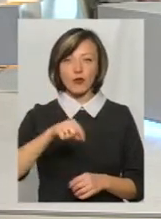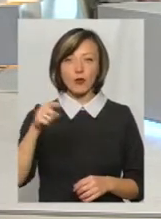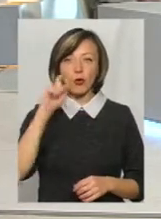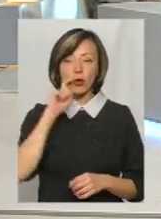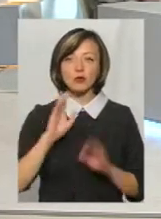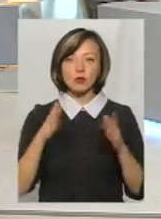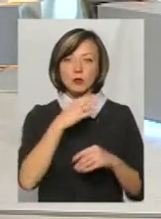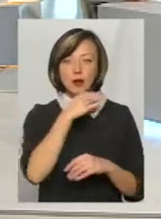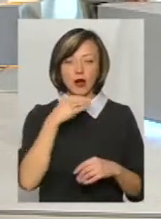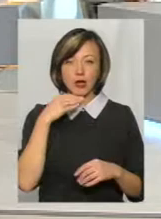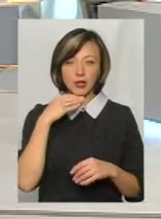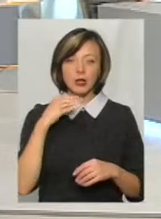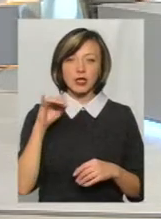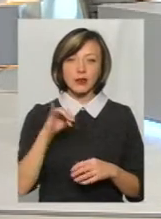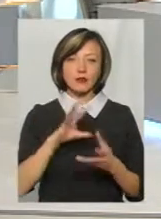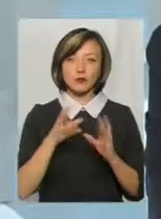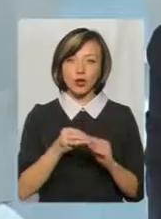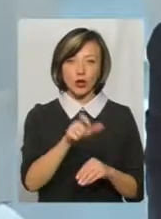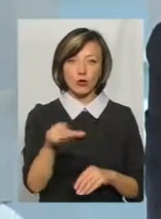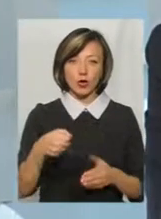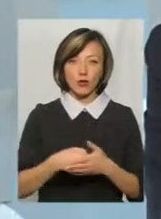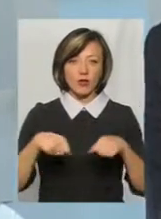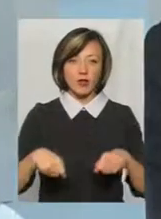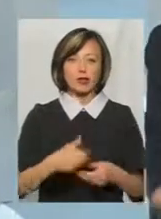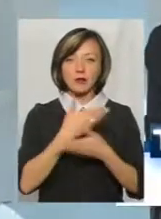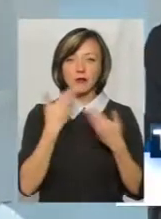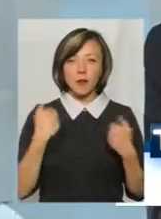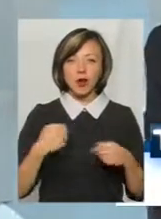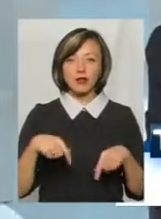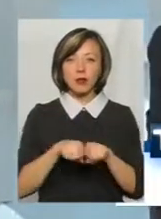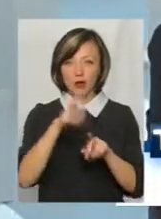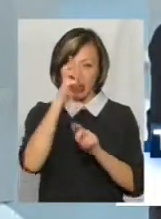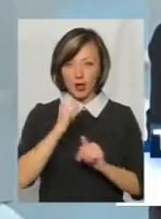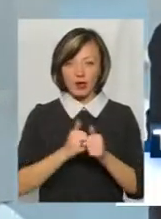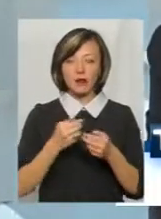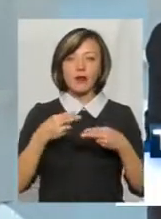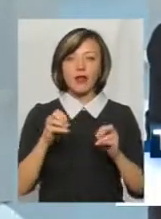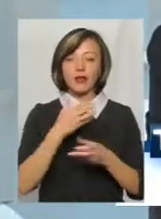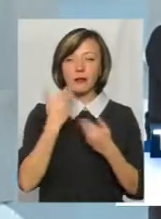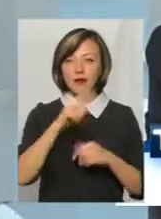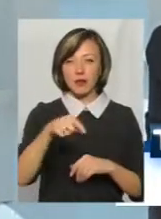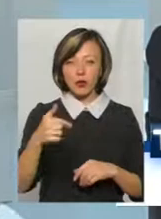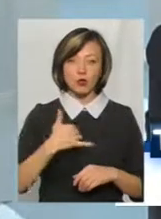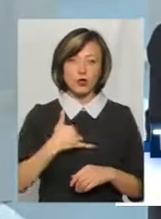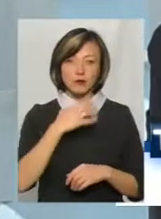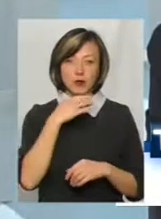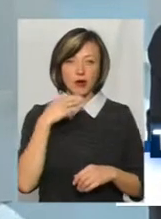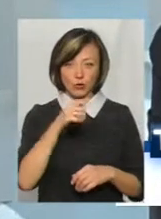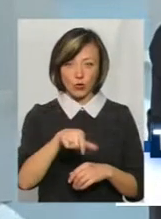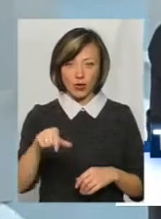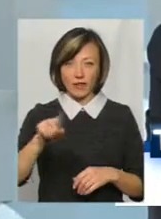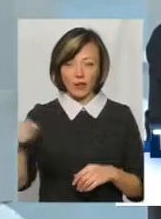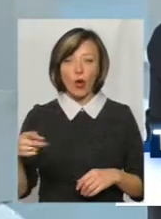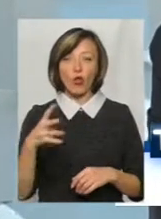завжди буде багато, і взагалі в людей до влади. Нема такої країни, де до влади нема вимог. Це зрозуміло. Тим більше в нас дуже багато вимог, але